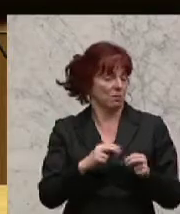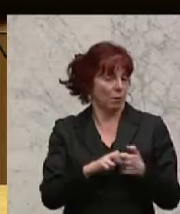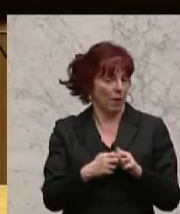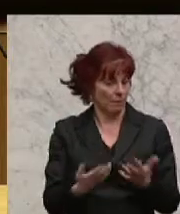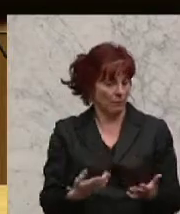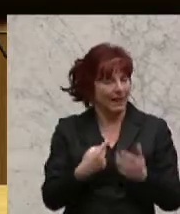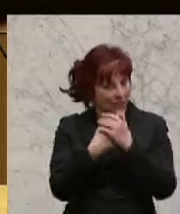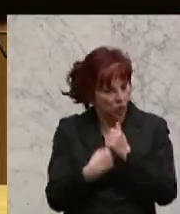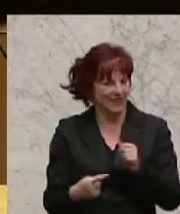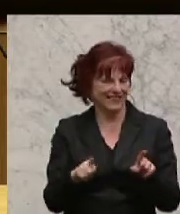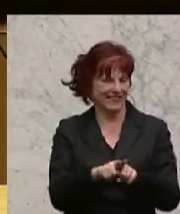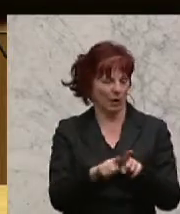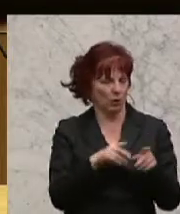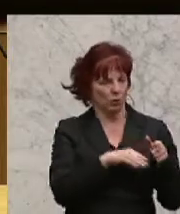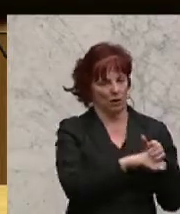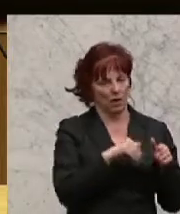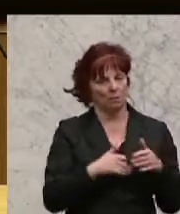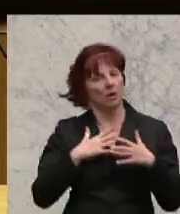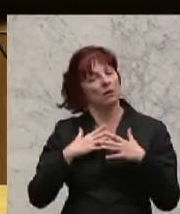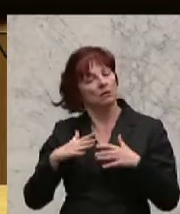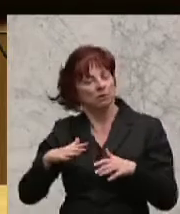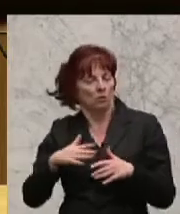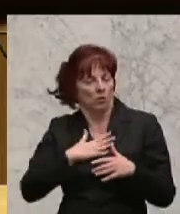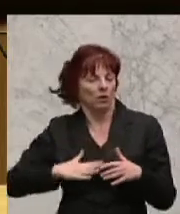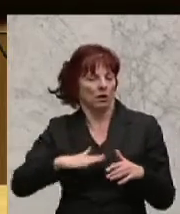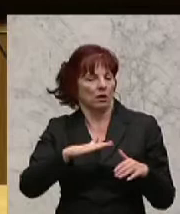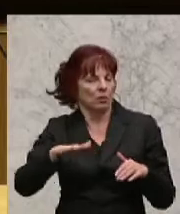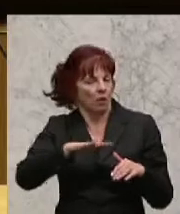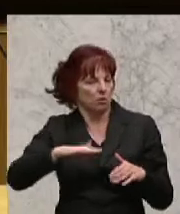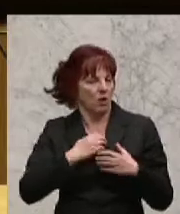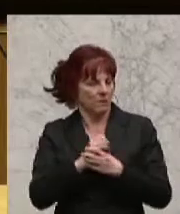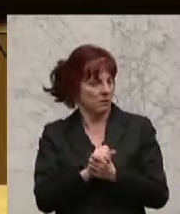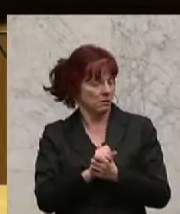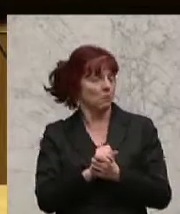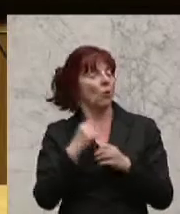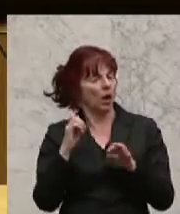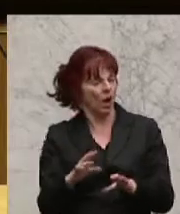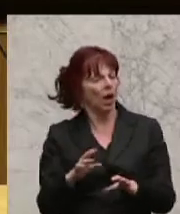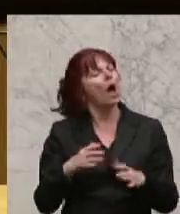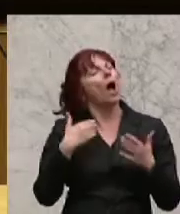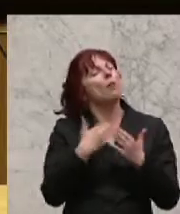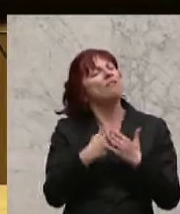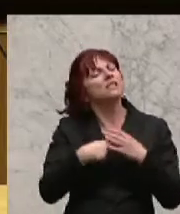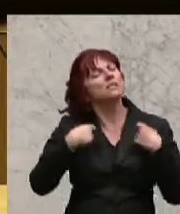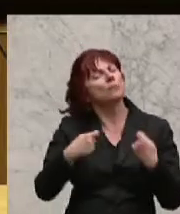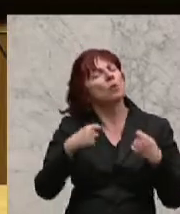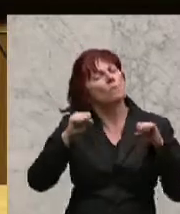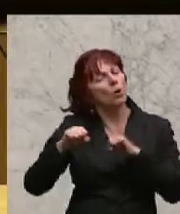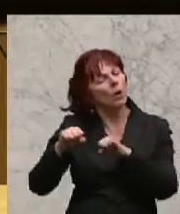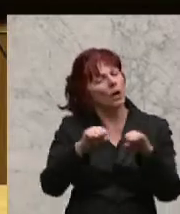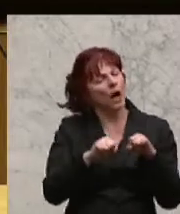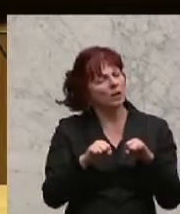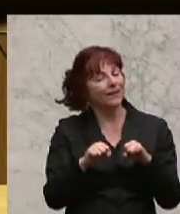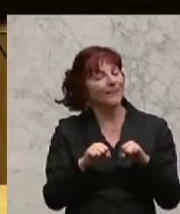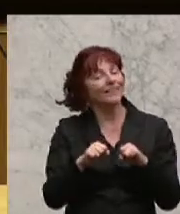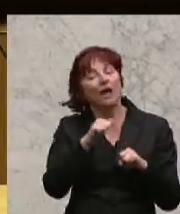hier verantwortlich durchsetzt und was findet man für Möglichkeiten, dass es keinen Anreiz gibt für Länder, Schulden zu